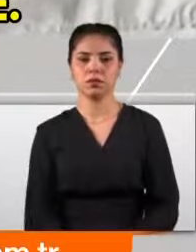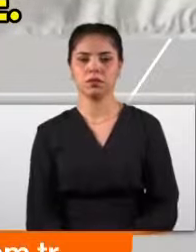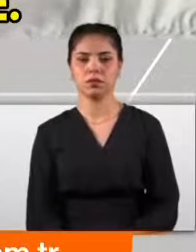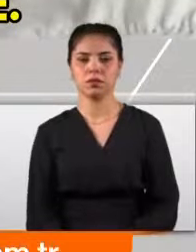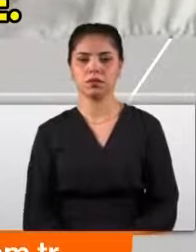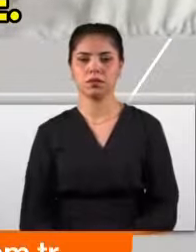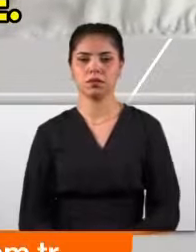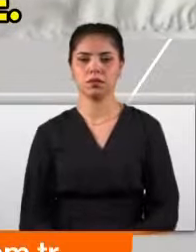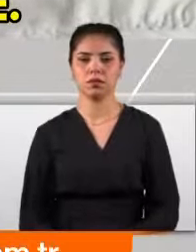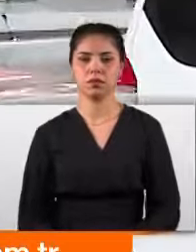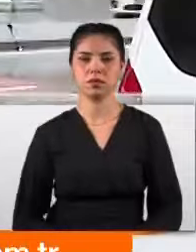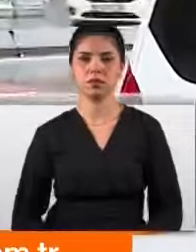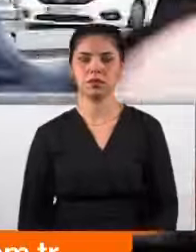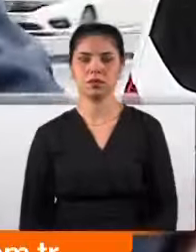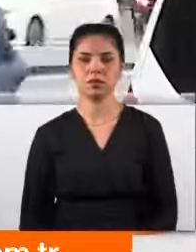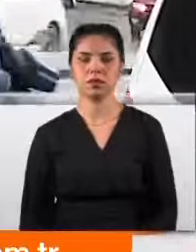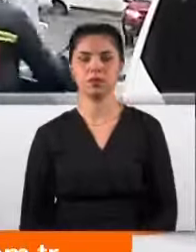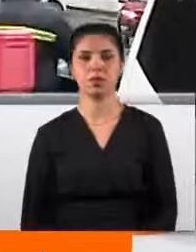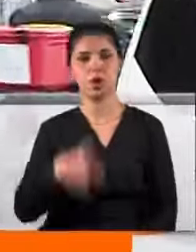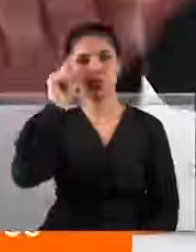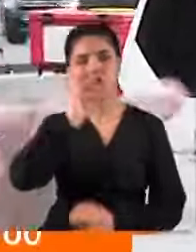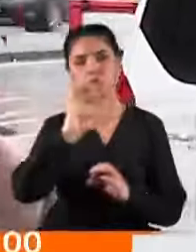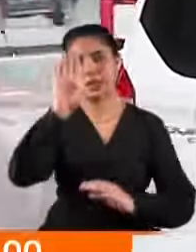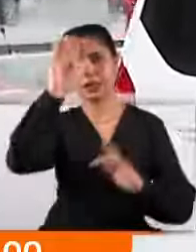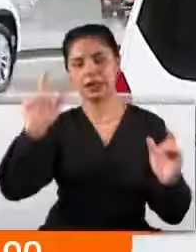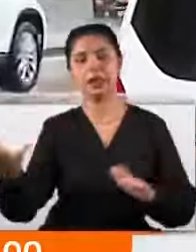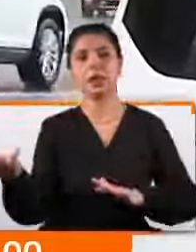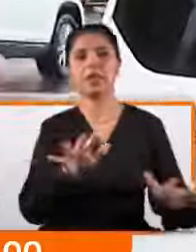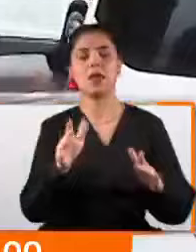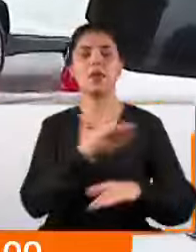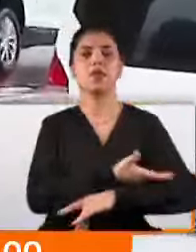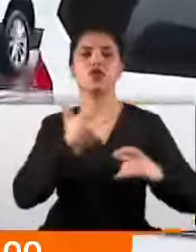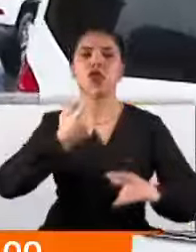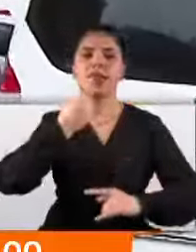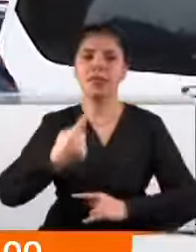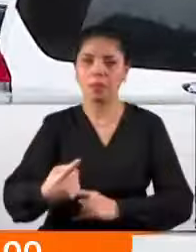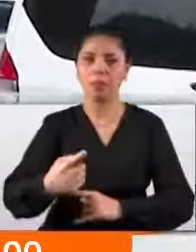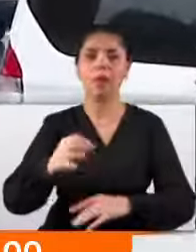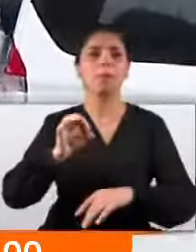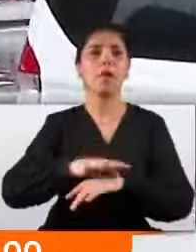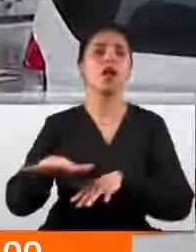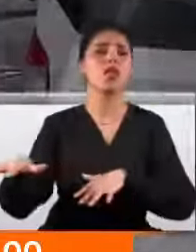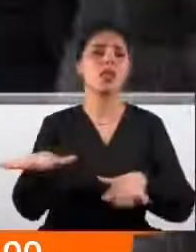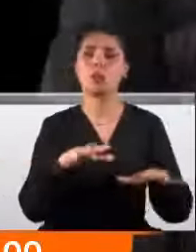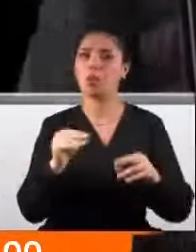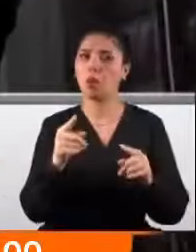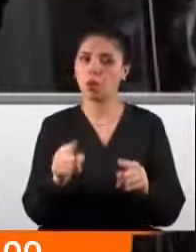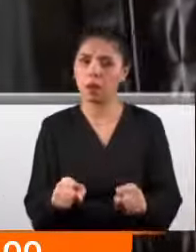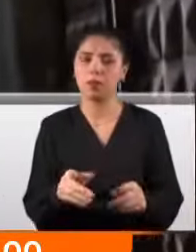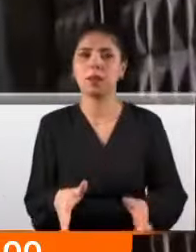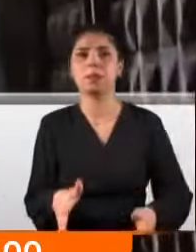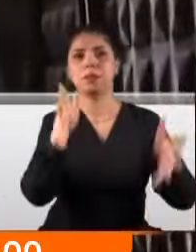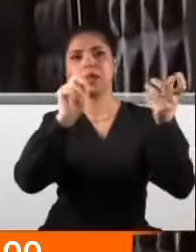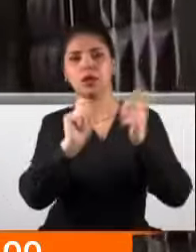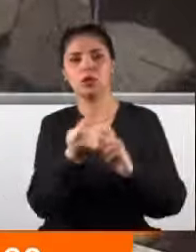bunu haberi vereceğim yani gerçekten de. Hiç şüphesiz İstanbul bir deprem şehri ve her an deprem bekleniyor. Ama bir yandan da kentsel